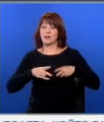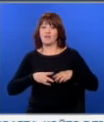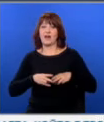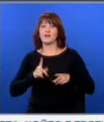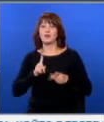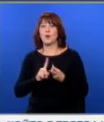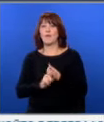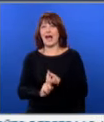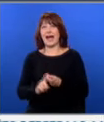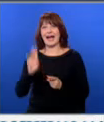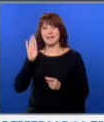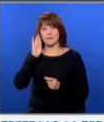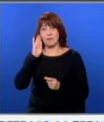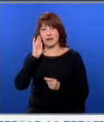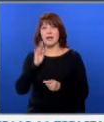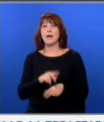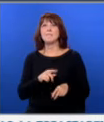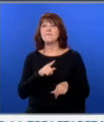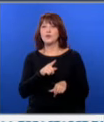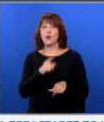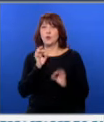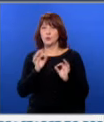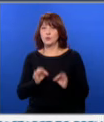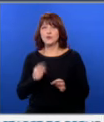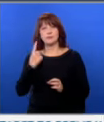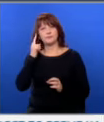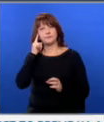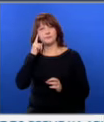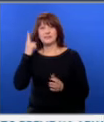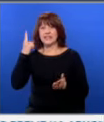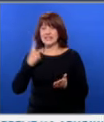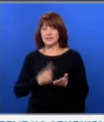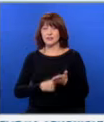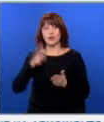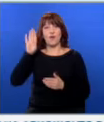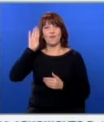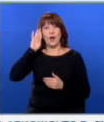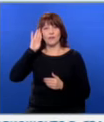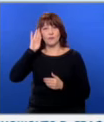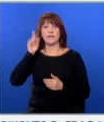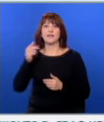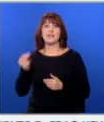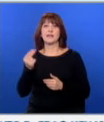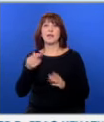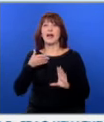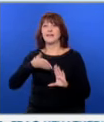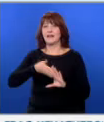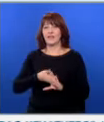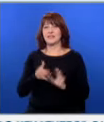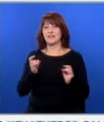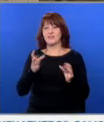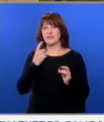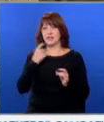казарната. Премиарът Милош Вучевич уточни, че намерението е задължителна военна служба в Сърбия да влезе в сила в средата на